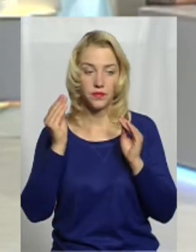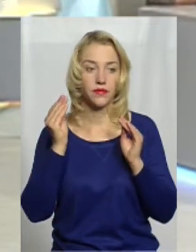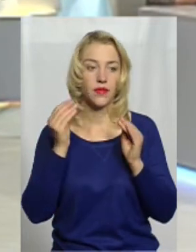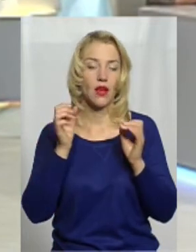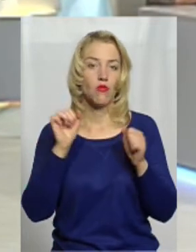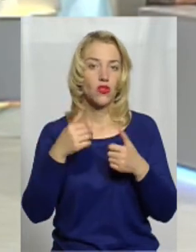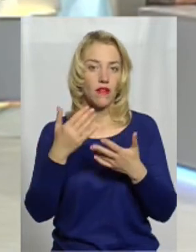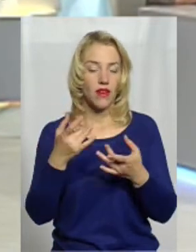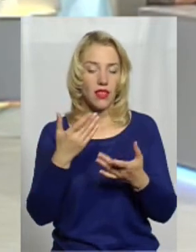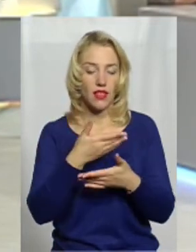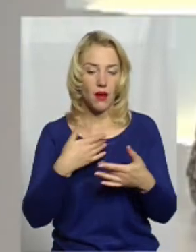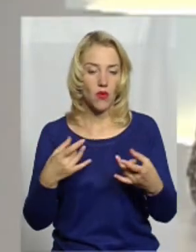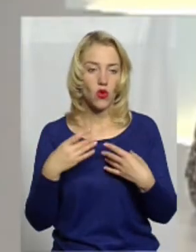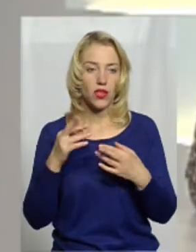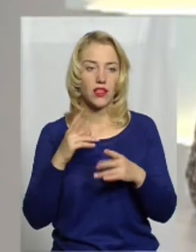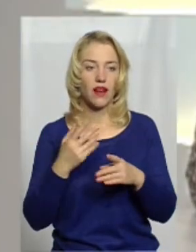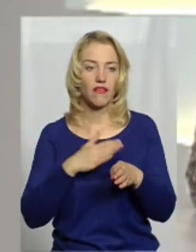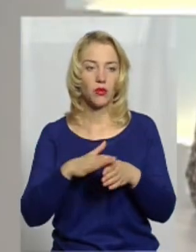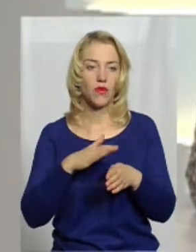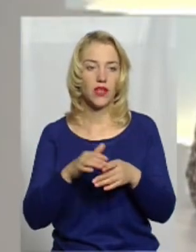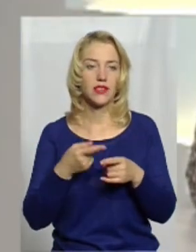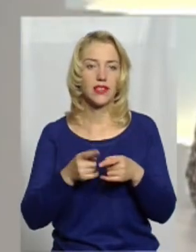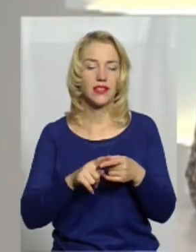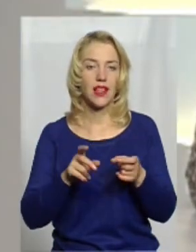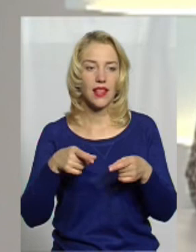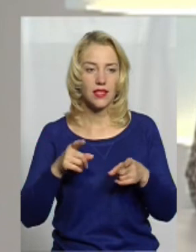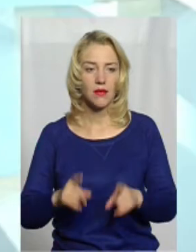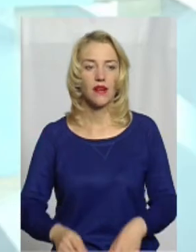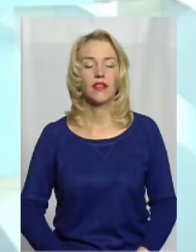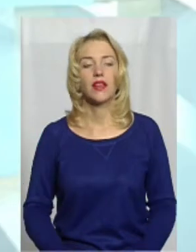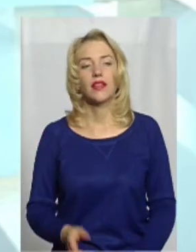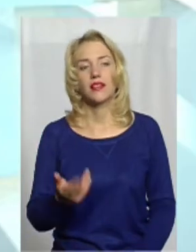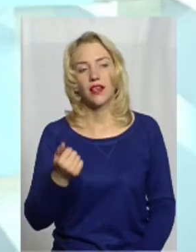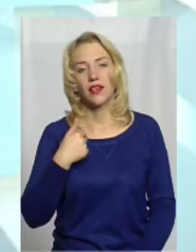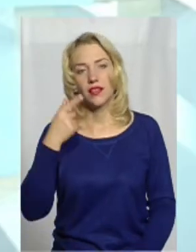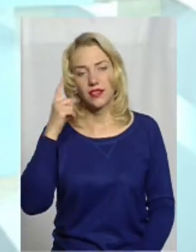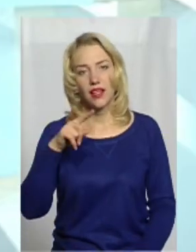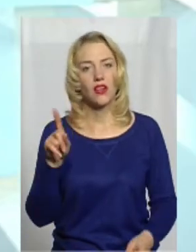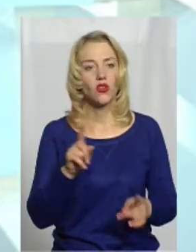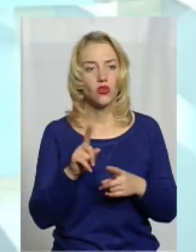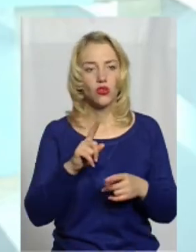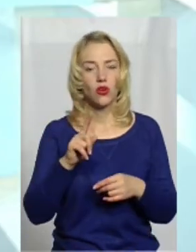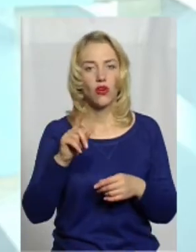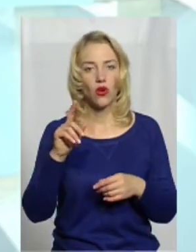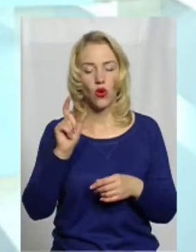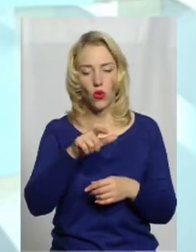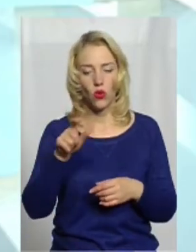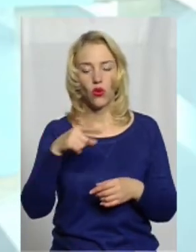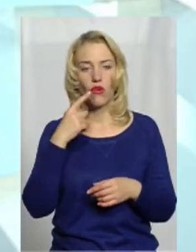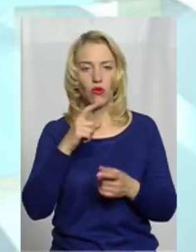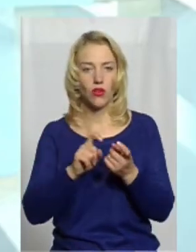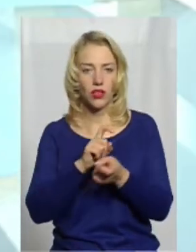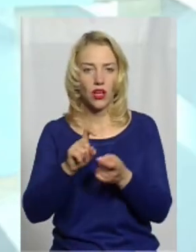Можливо, ви нам розкажете, як відбувається це насправді. Так, я знаю про цю думку, що собак годують наркотиками, колять